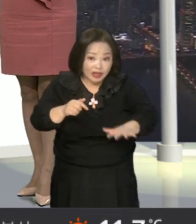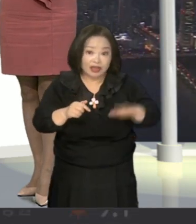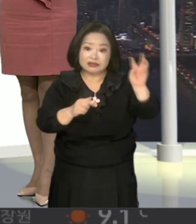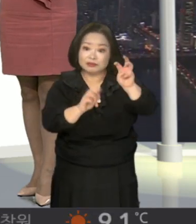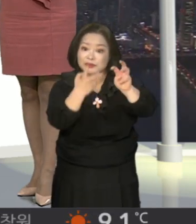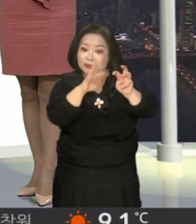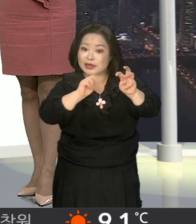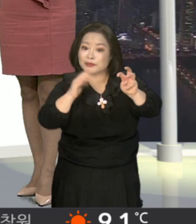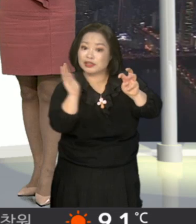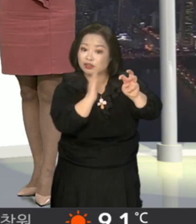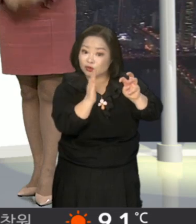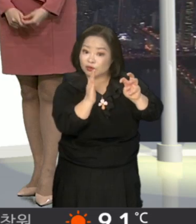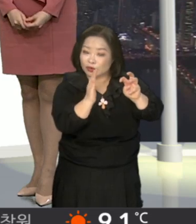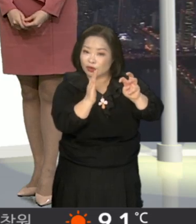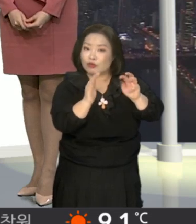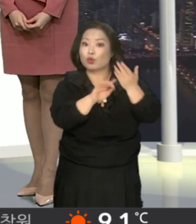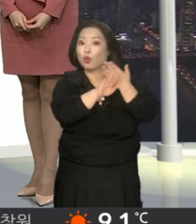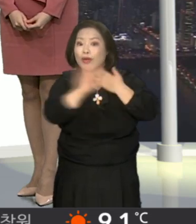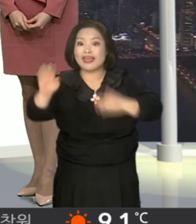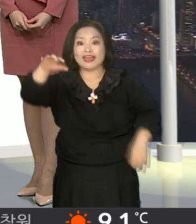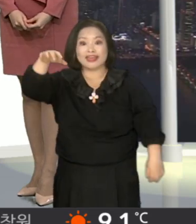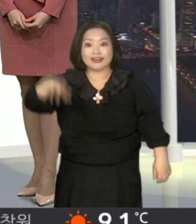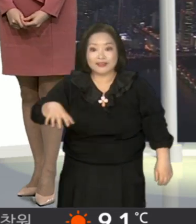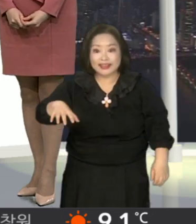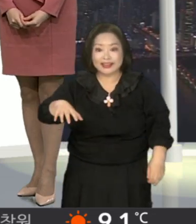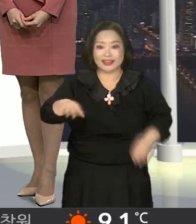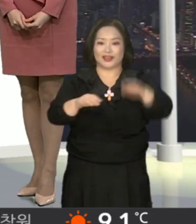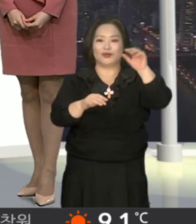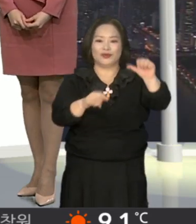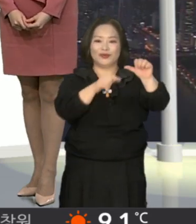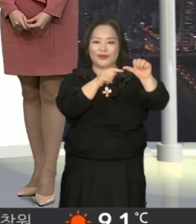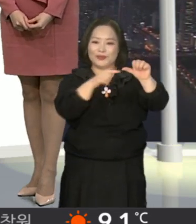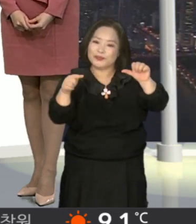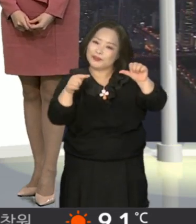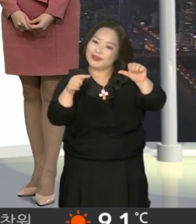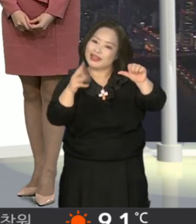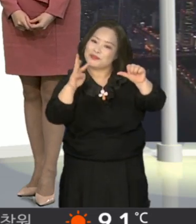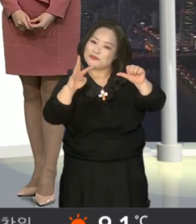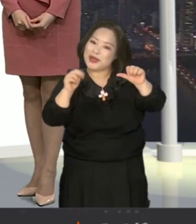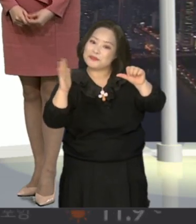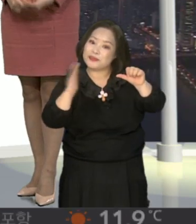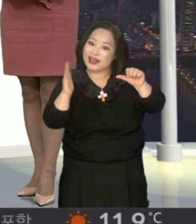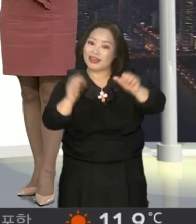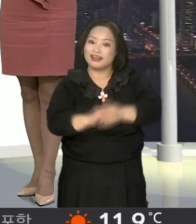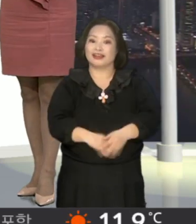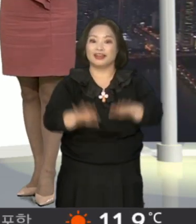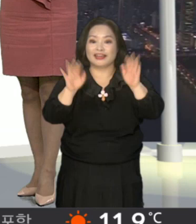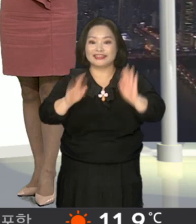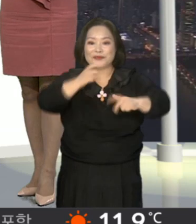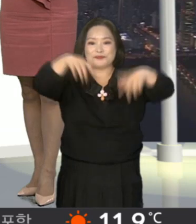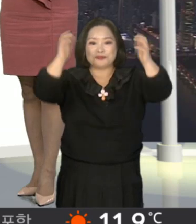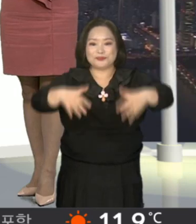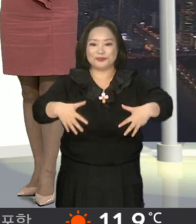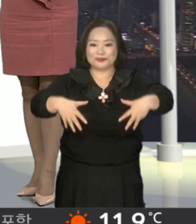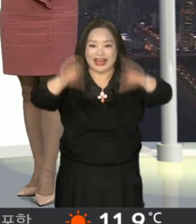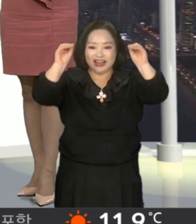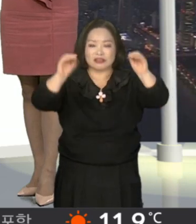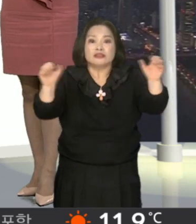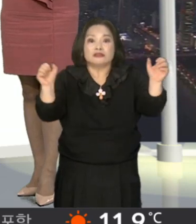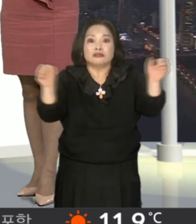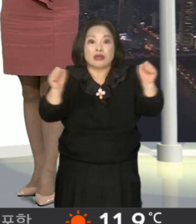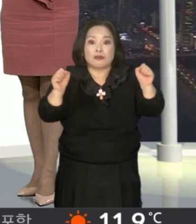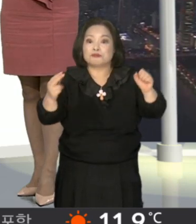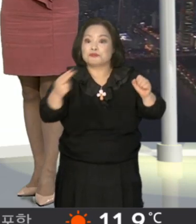30mm가 되겠고요. 그 밖의 적은 곳은 5mm 내외에 그치겠습니다. 비가 그치고 나면 찬